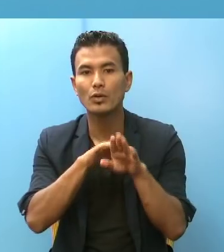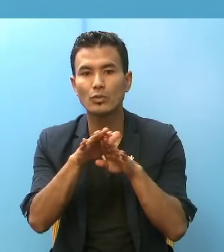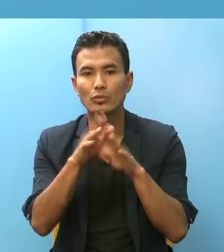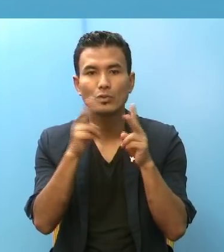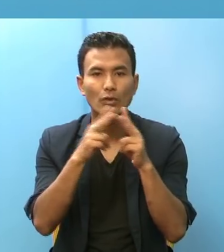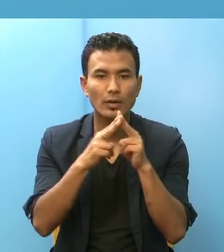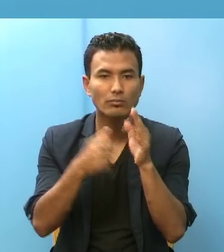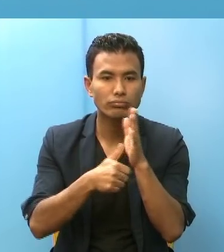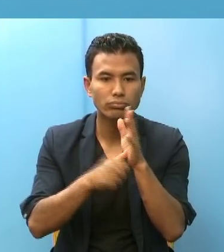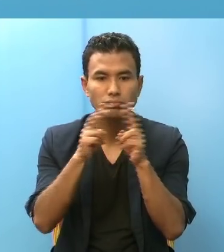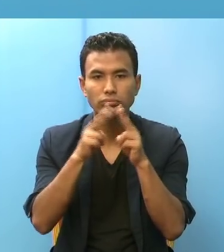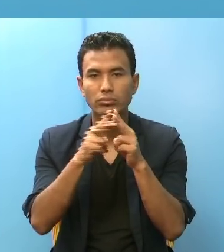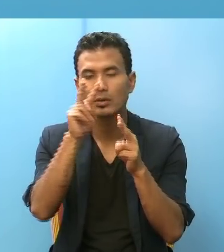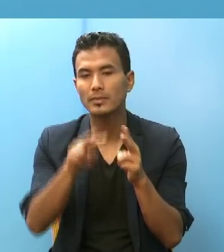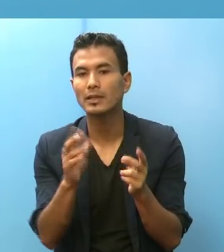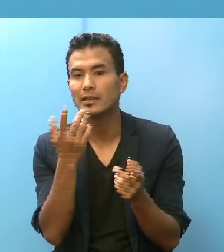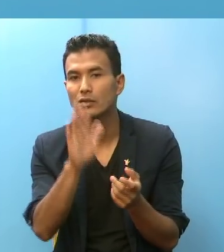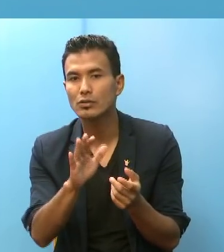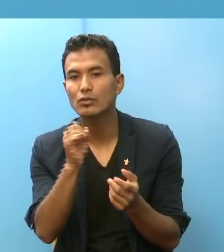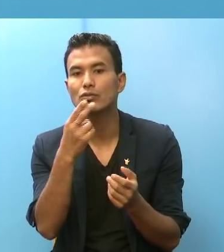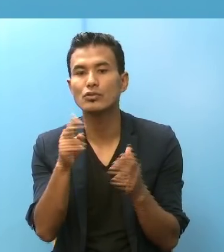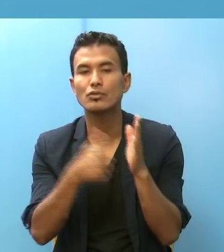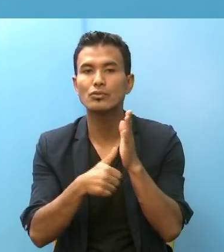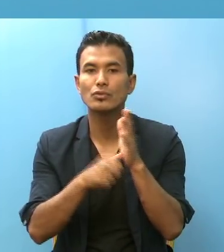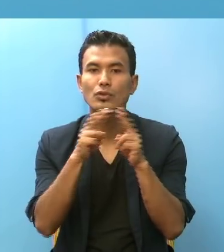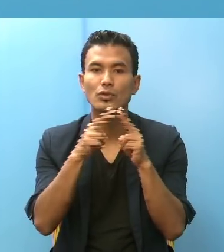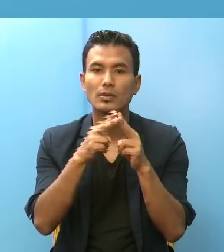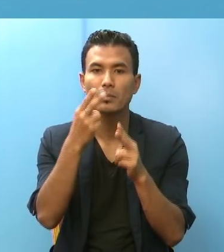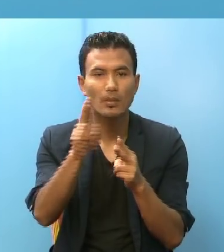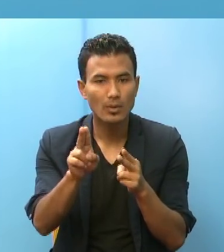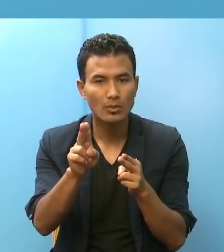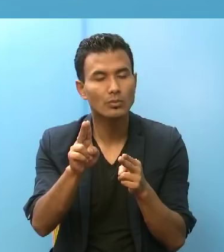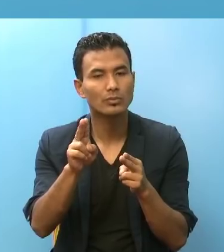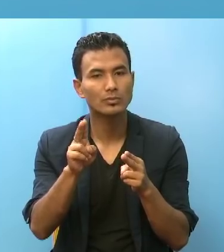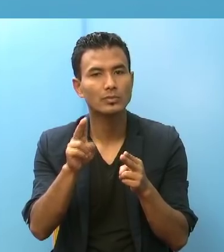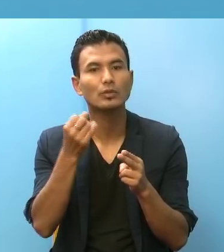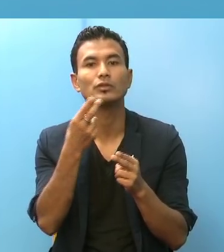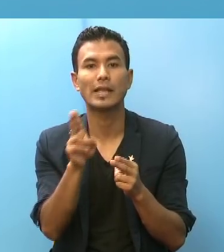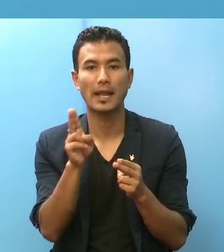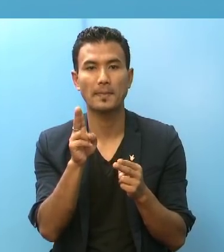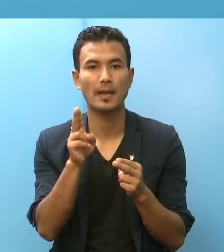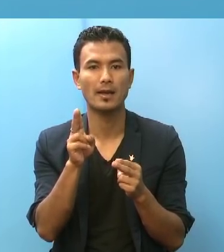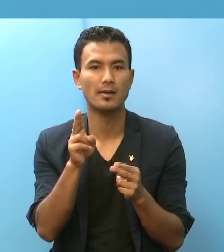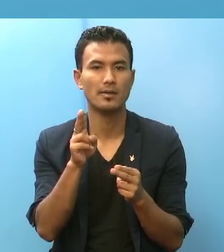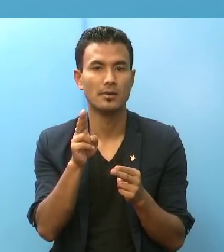कांटाक्ट ना तरिश्टिव गर्यों कि जाना माँ चाहिए